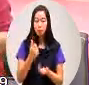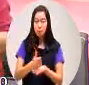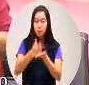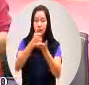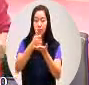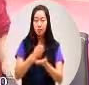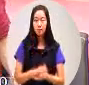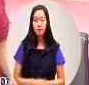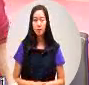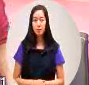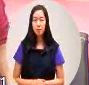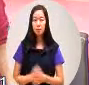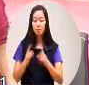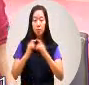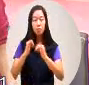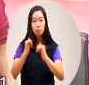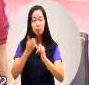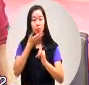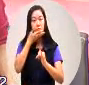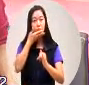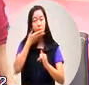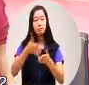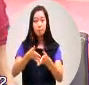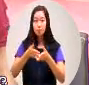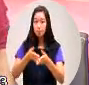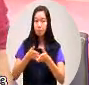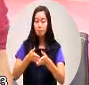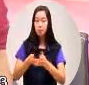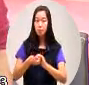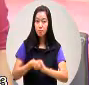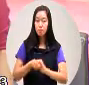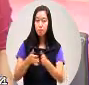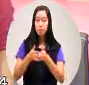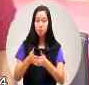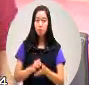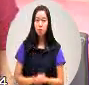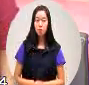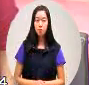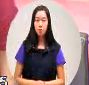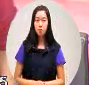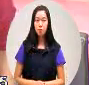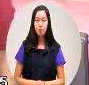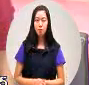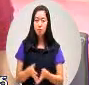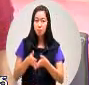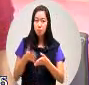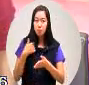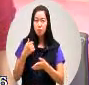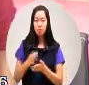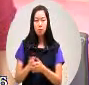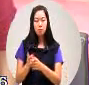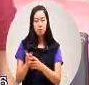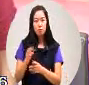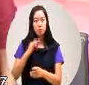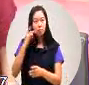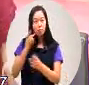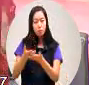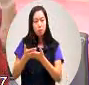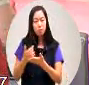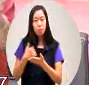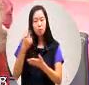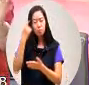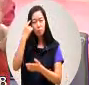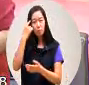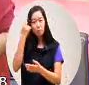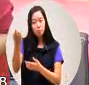说八生的好理我们一定要跟一定要跟感受到要跟想到